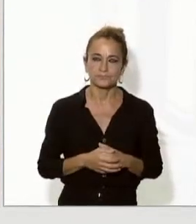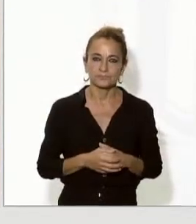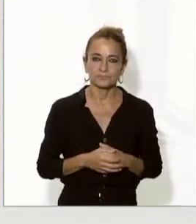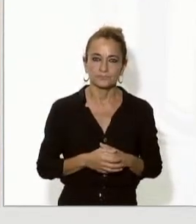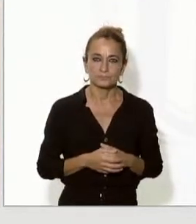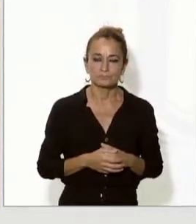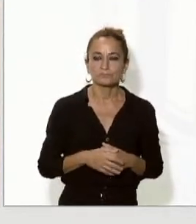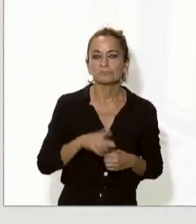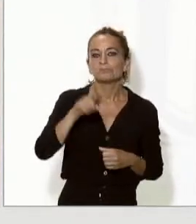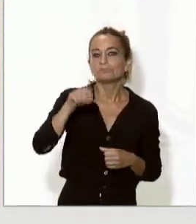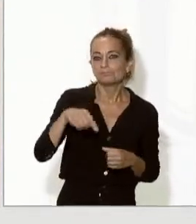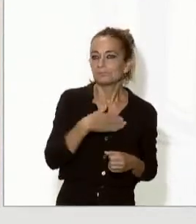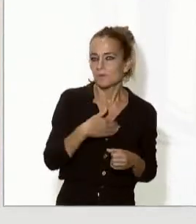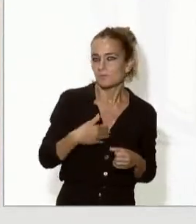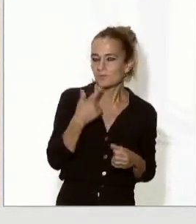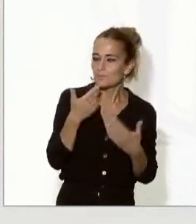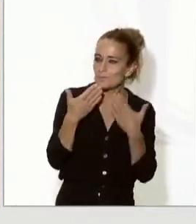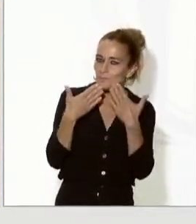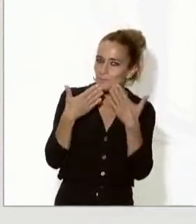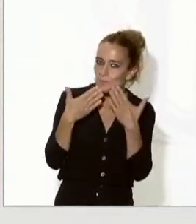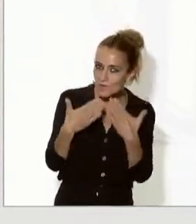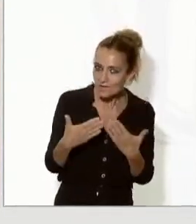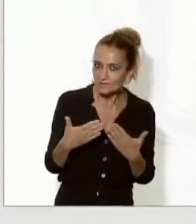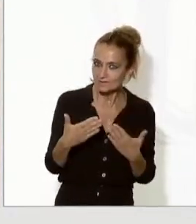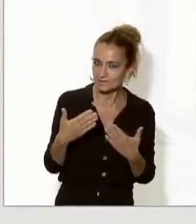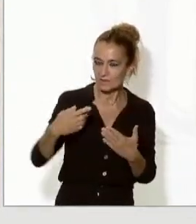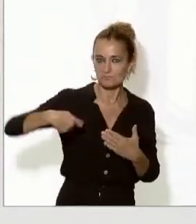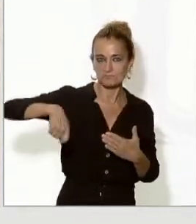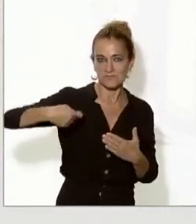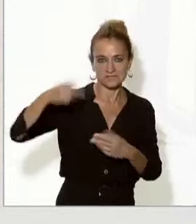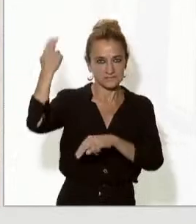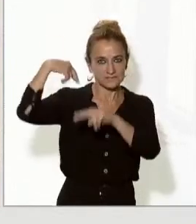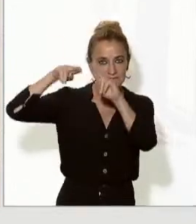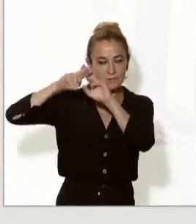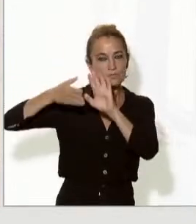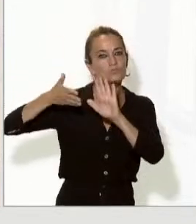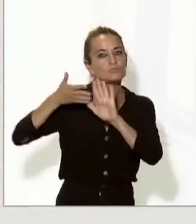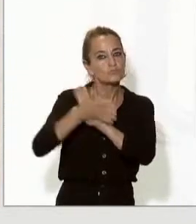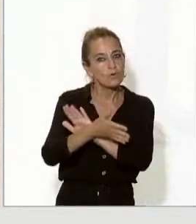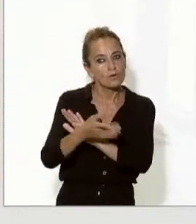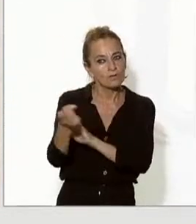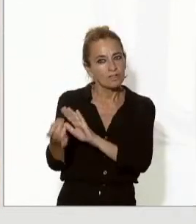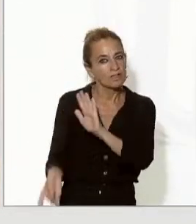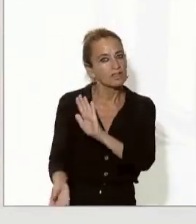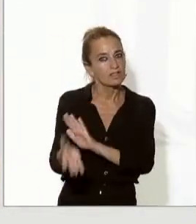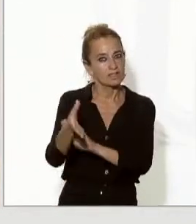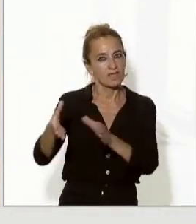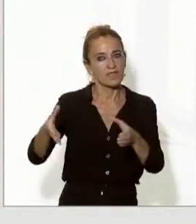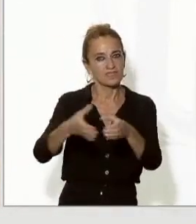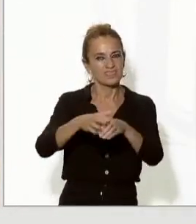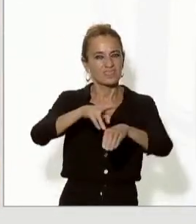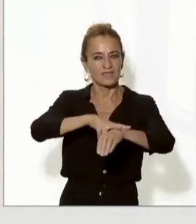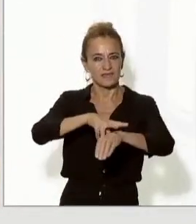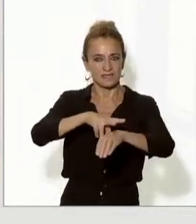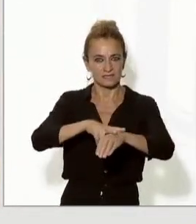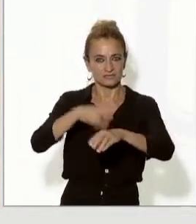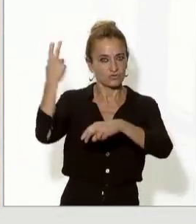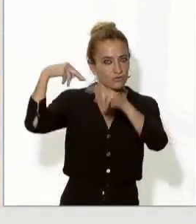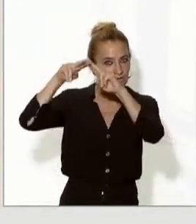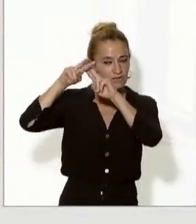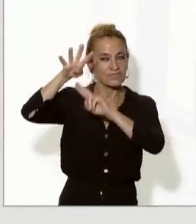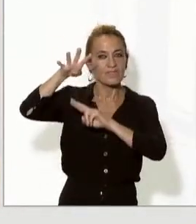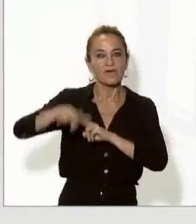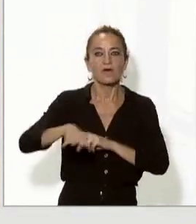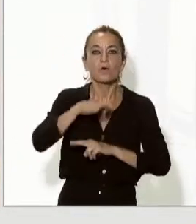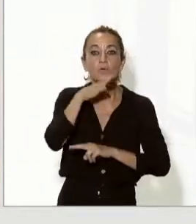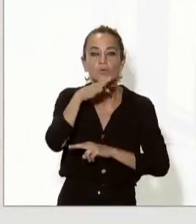congratular-nos, i així ho he traslladat al president de la Generalitat per la creació de la delegació de la Generalitat de Catalunya a